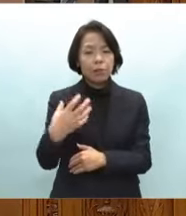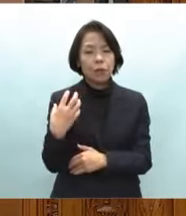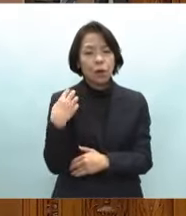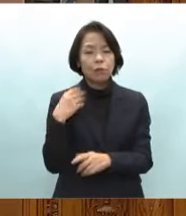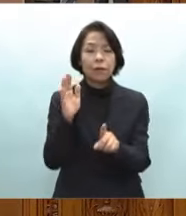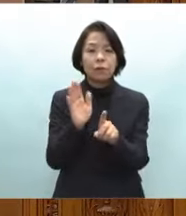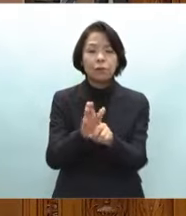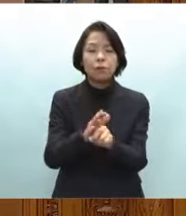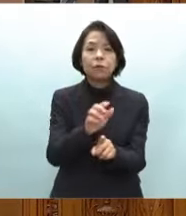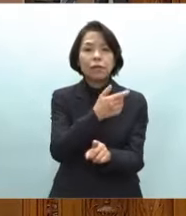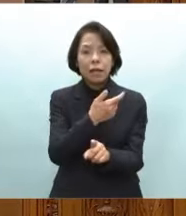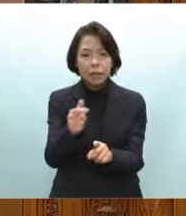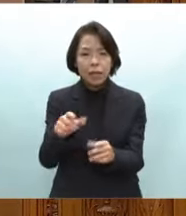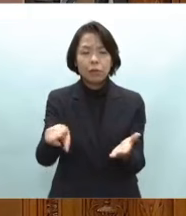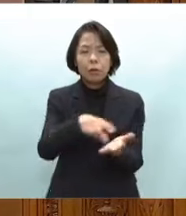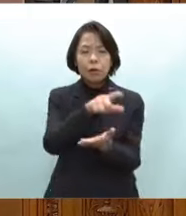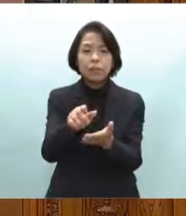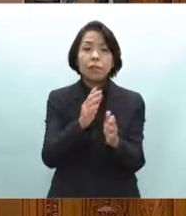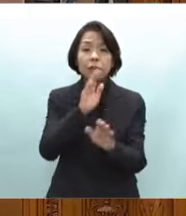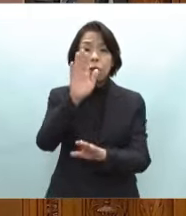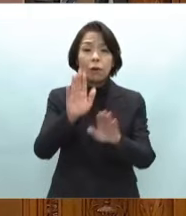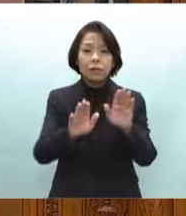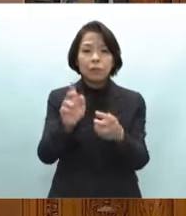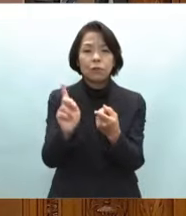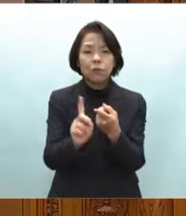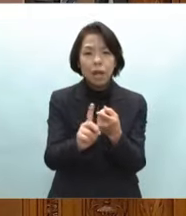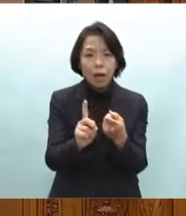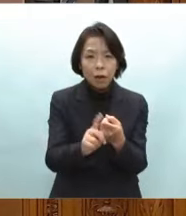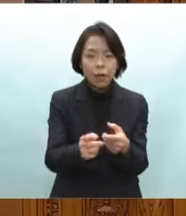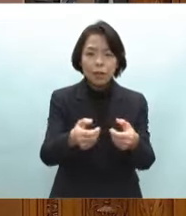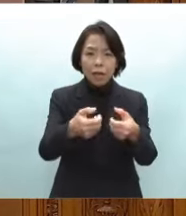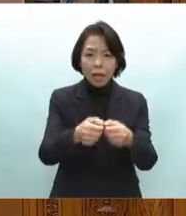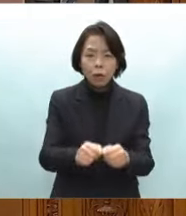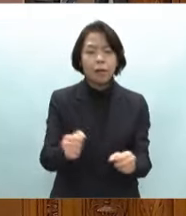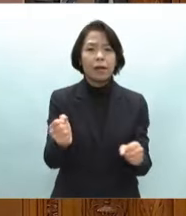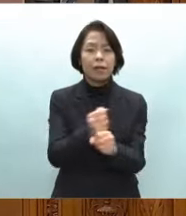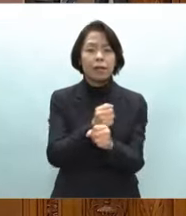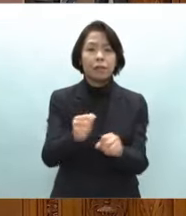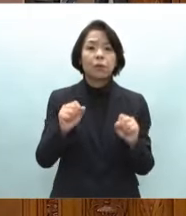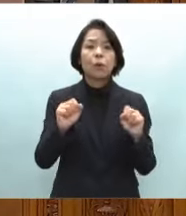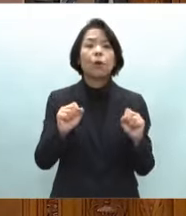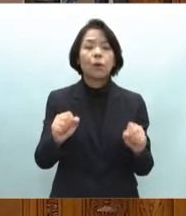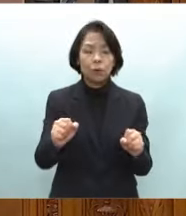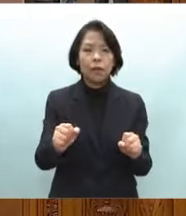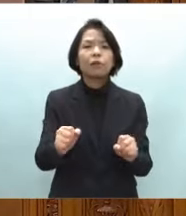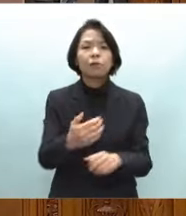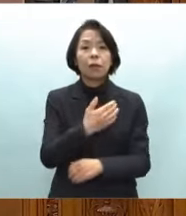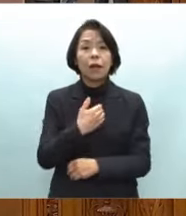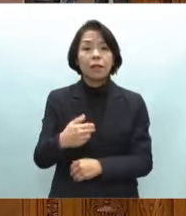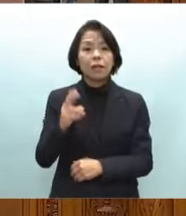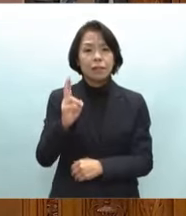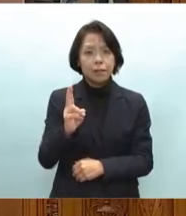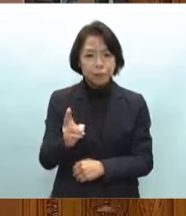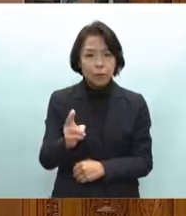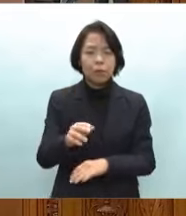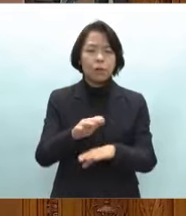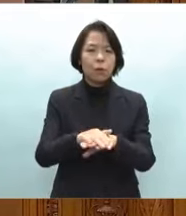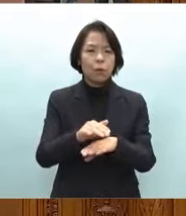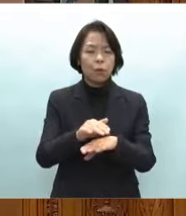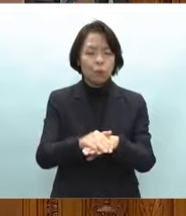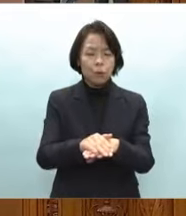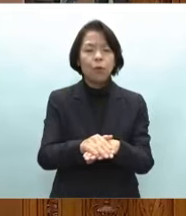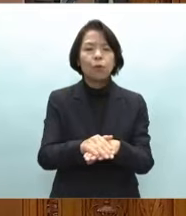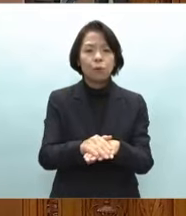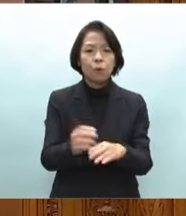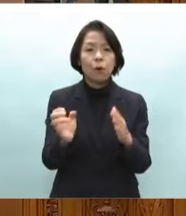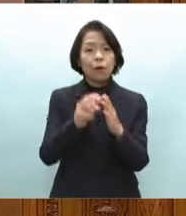など地域の実情を踏まえたきめ細かな事業を行うことが可能となるようその方策について石